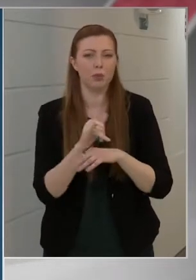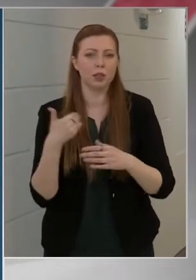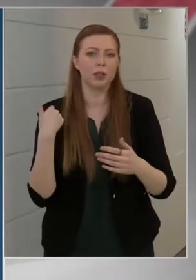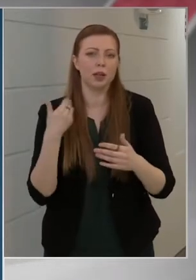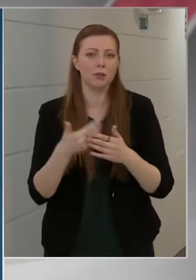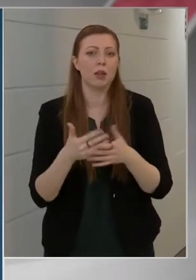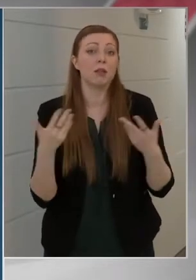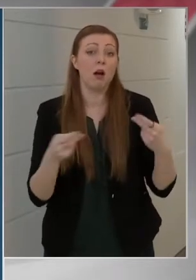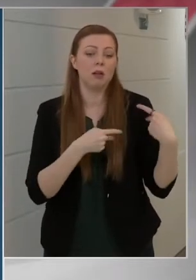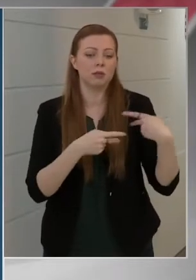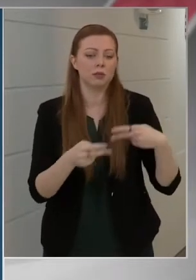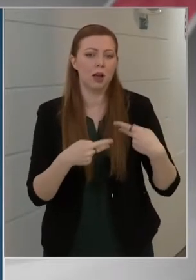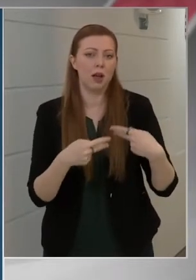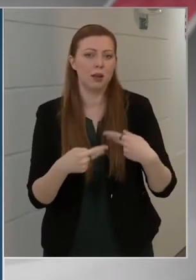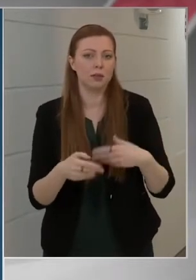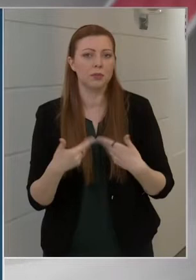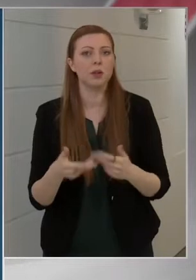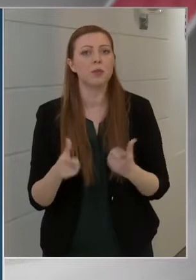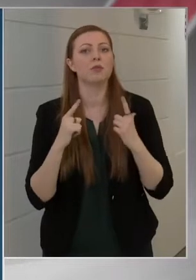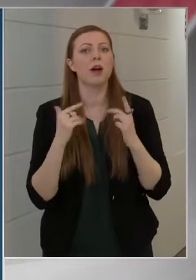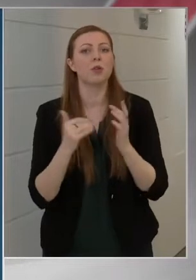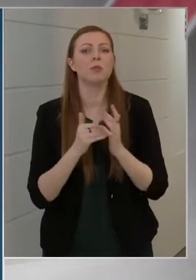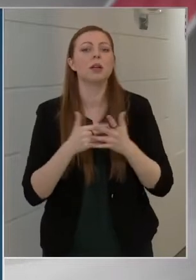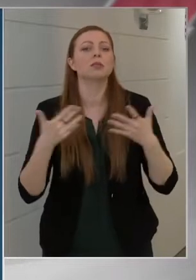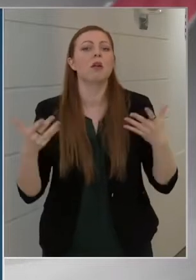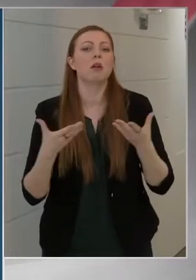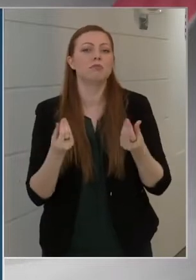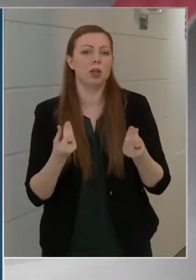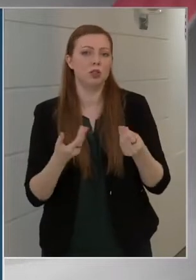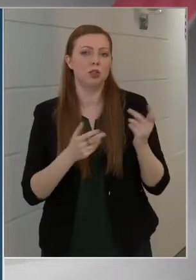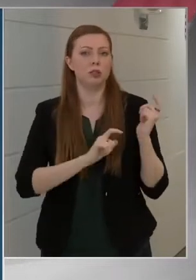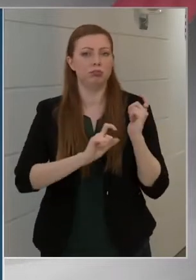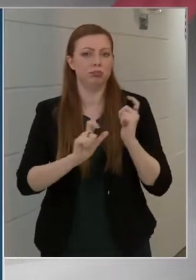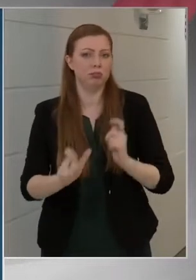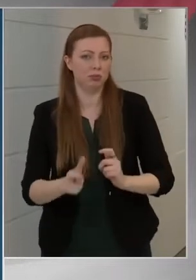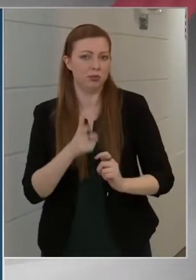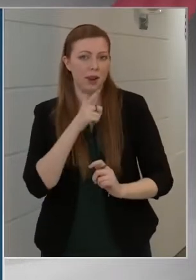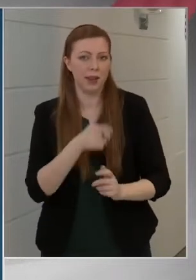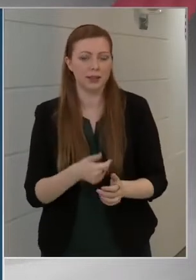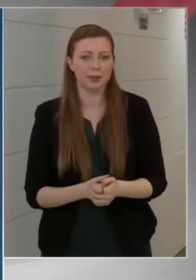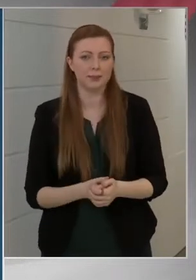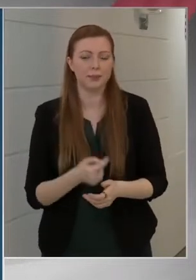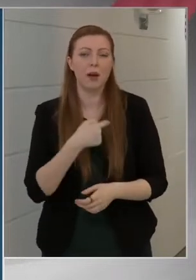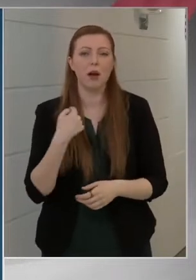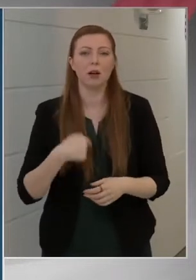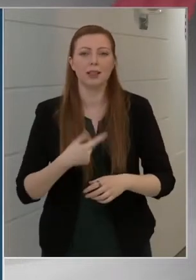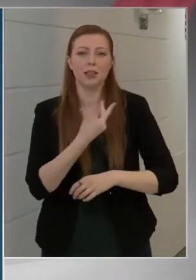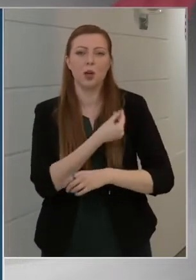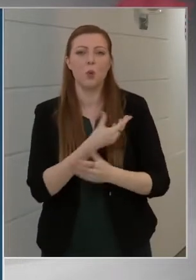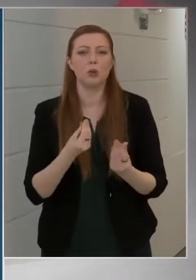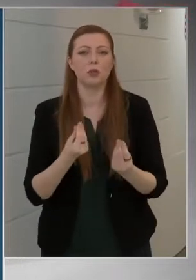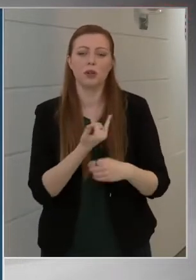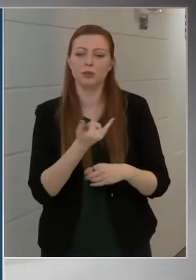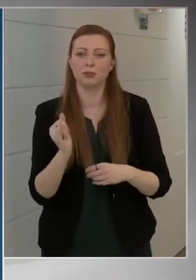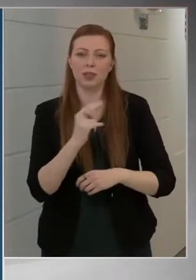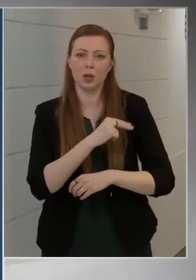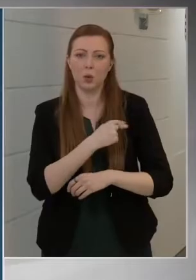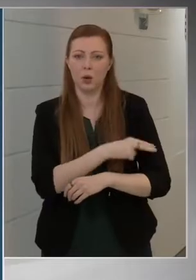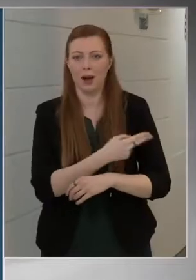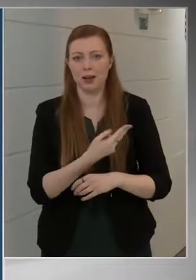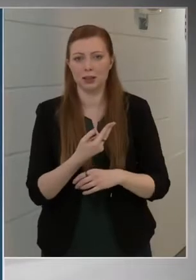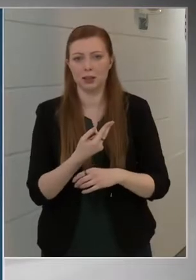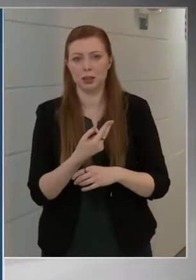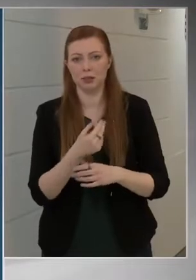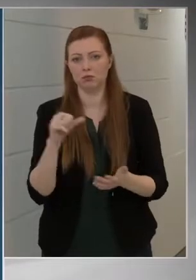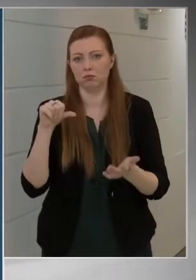szállítmányok érkeztek, és várunk is még egy nagyobb mennyiséget belőle. A kínai oltóanyag mindegyik kórházi oltóponton